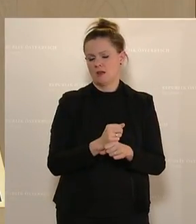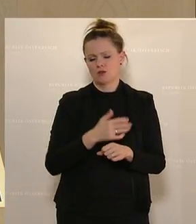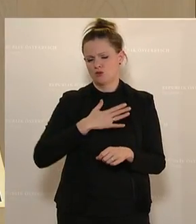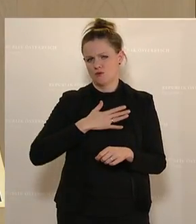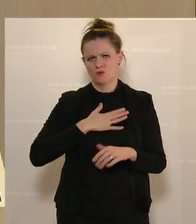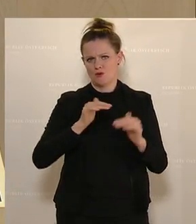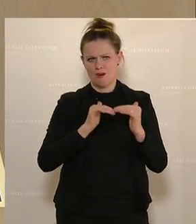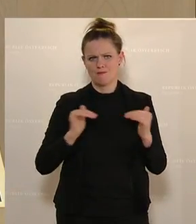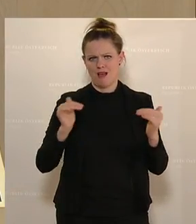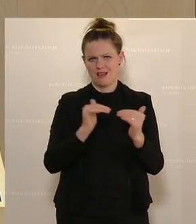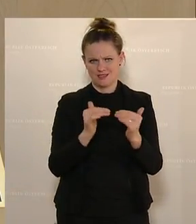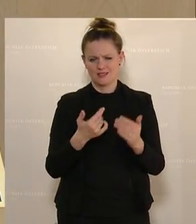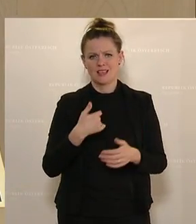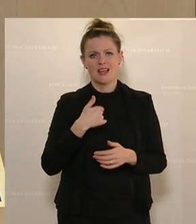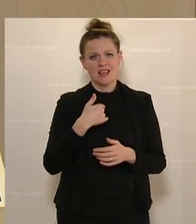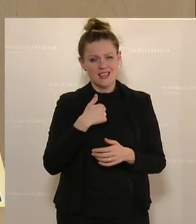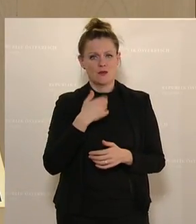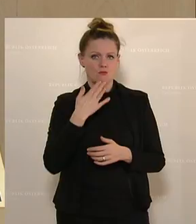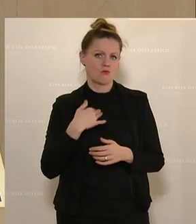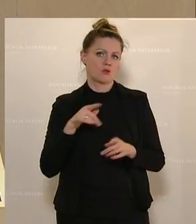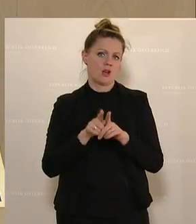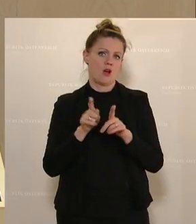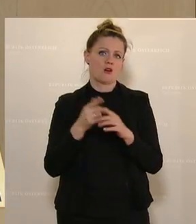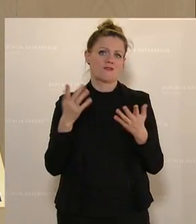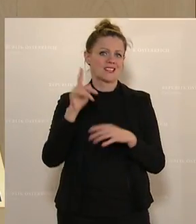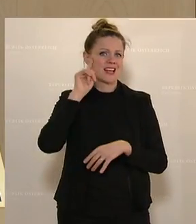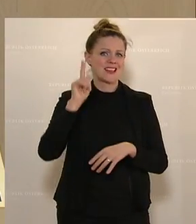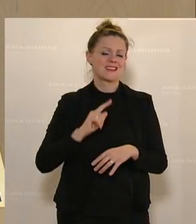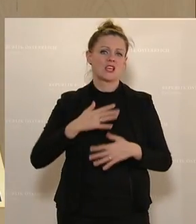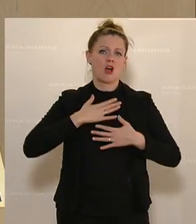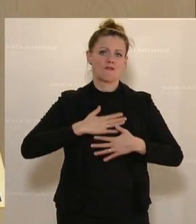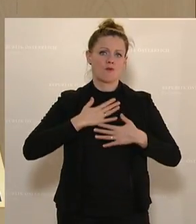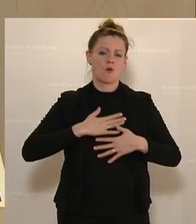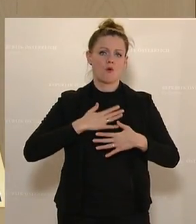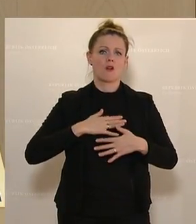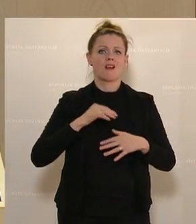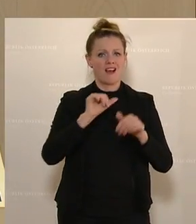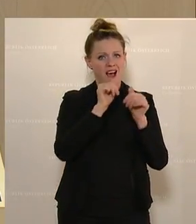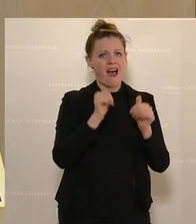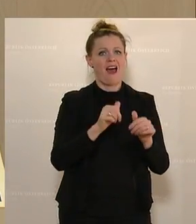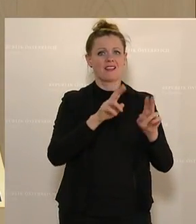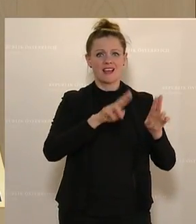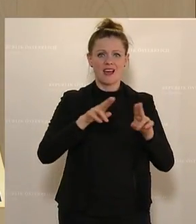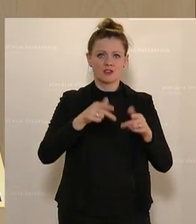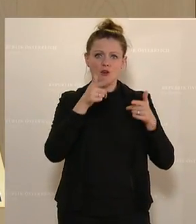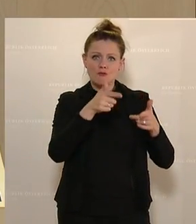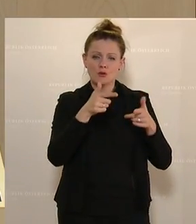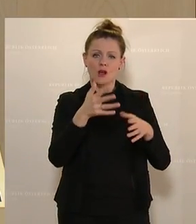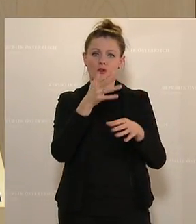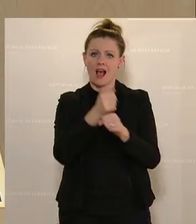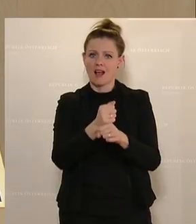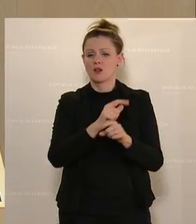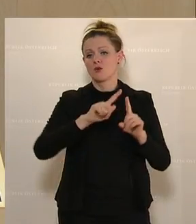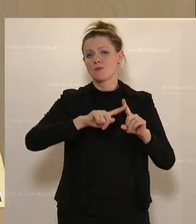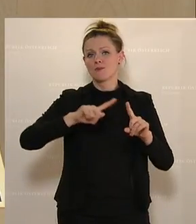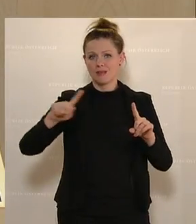aus, das ist ganz klar. Mir geht es da auch darum, dass das Tierwohl von der artgerechten Fütterung, von der artgerechten Haltung bis